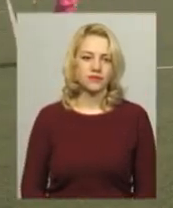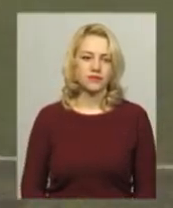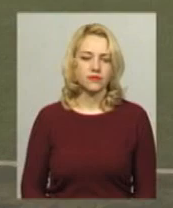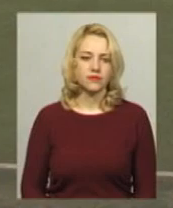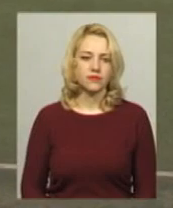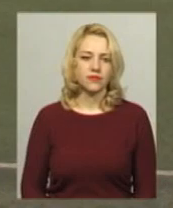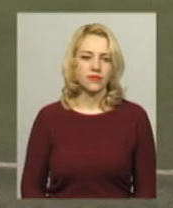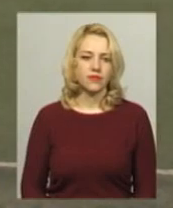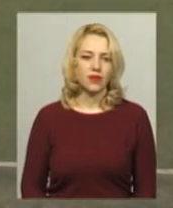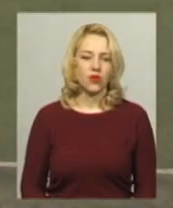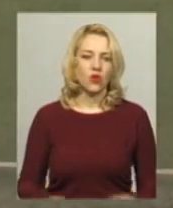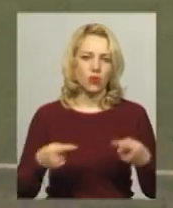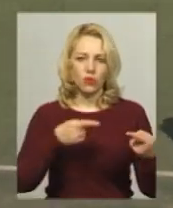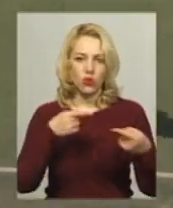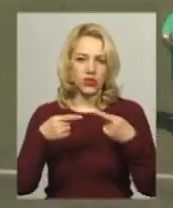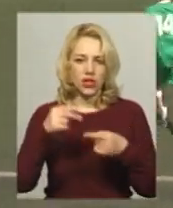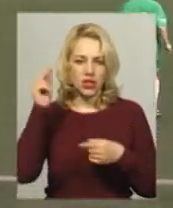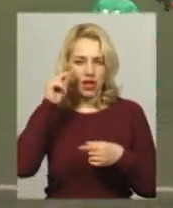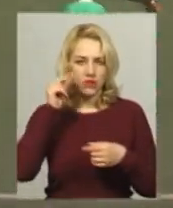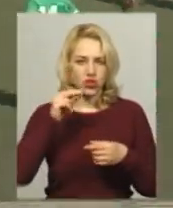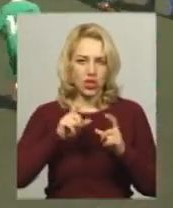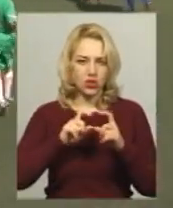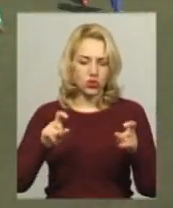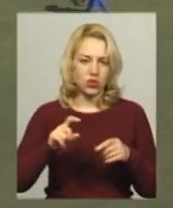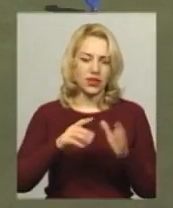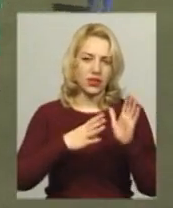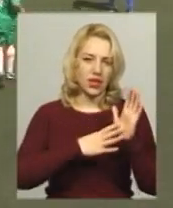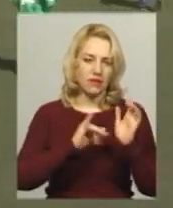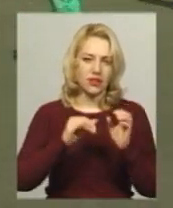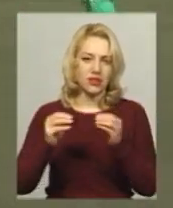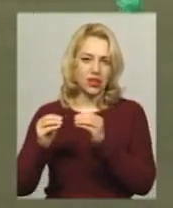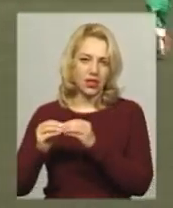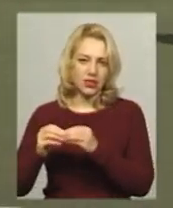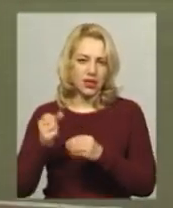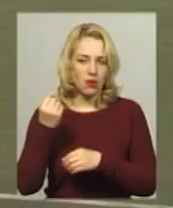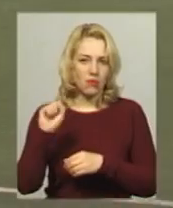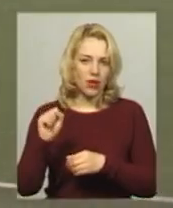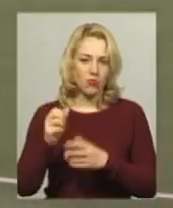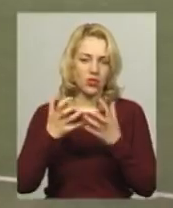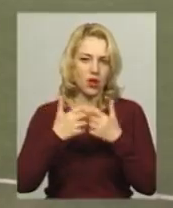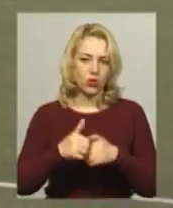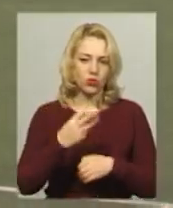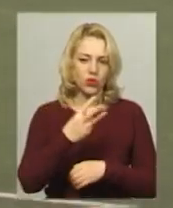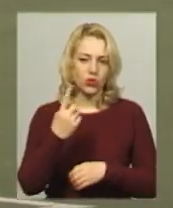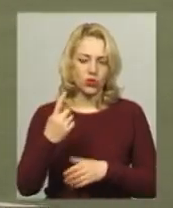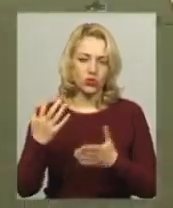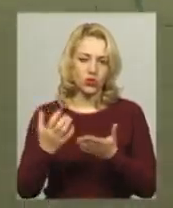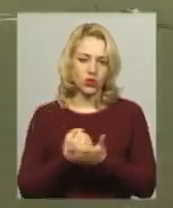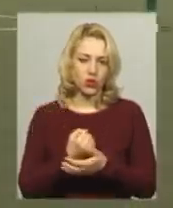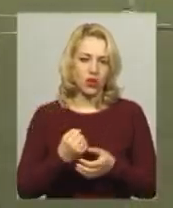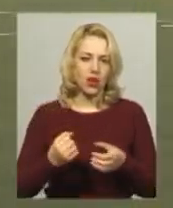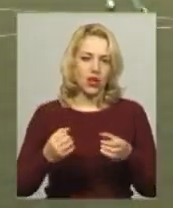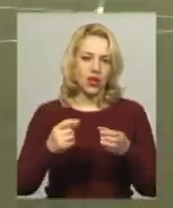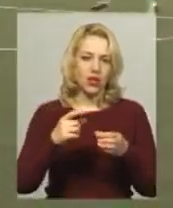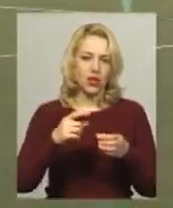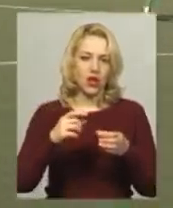«У протистоянні команд навчального виховного комплексу номер 9 та номер 10 перемогу з рахунком 3-1 отримує команда НВК